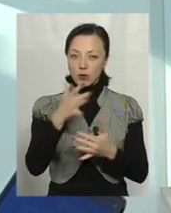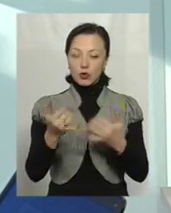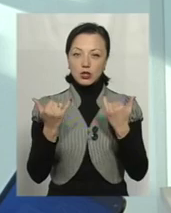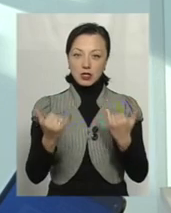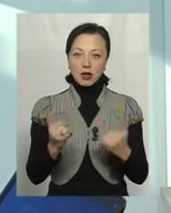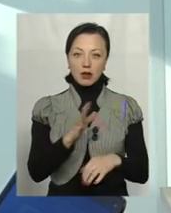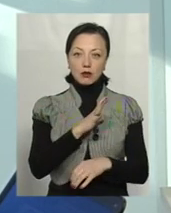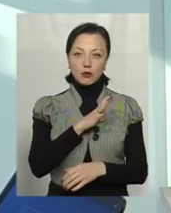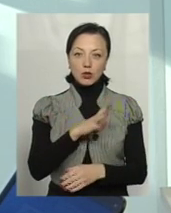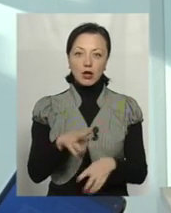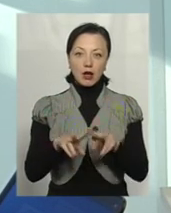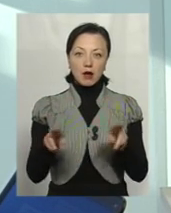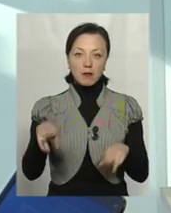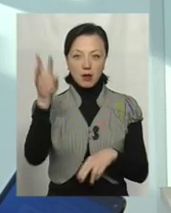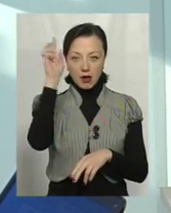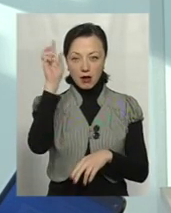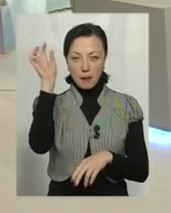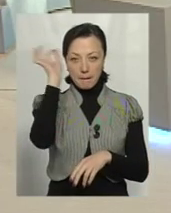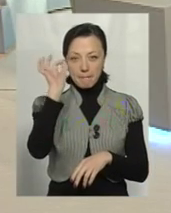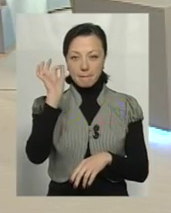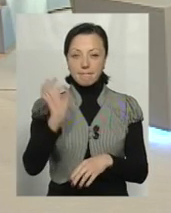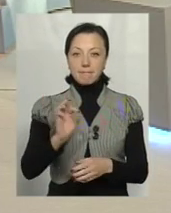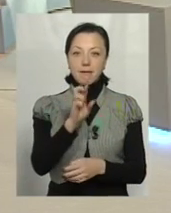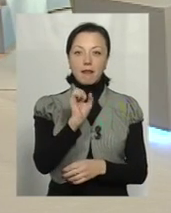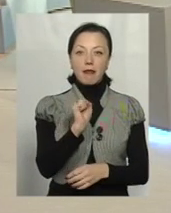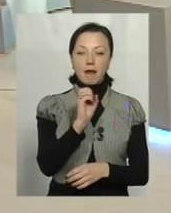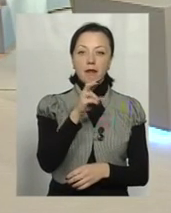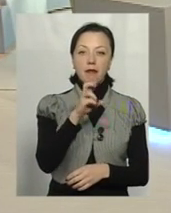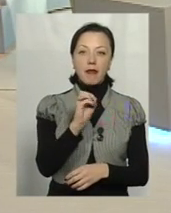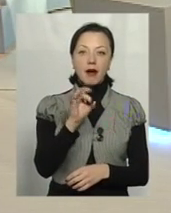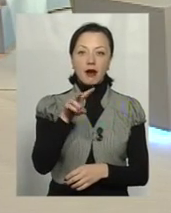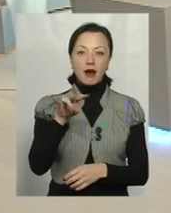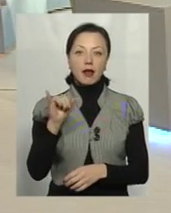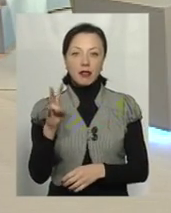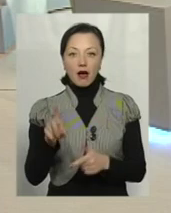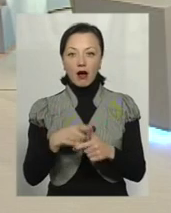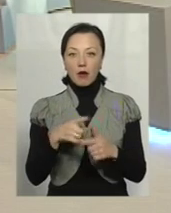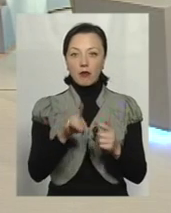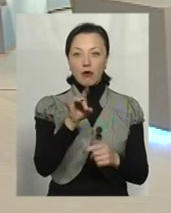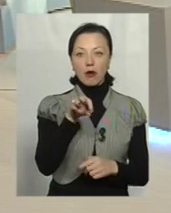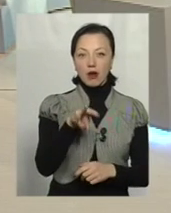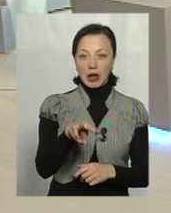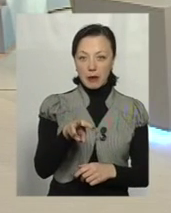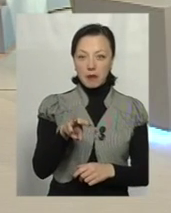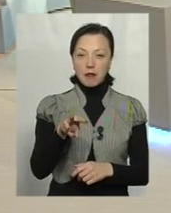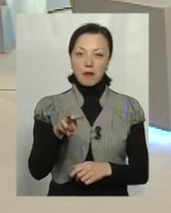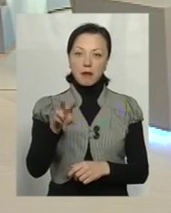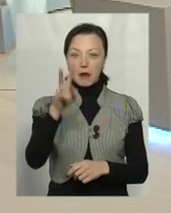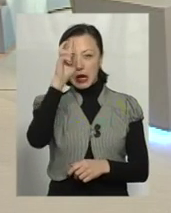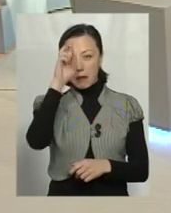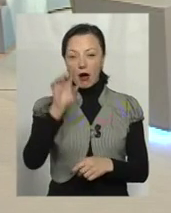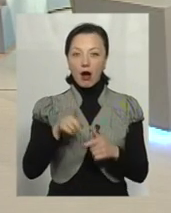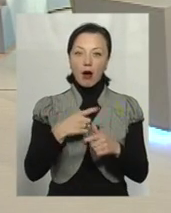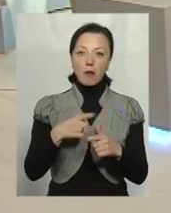бути Берліном. Київ не може зараз бути Римом чи Парижем, правда? За рівнем